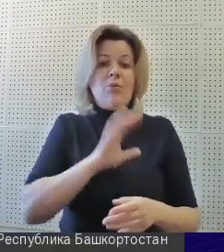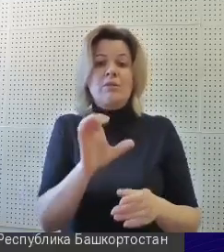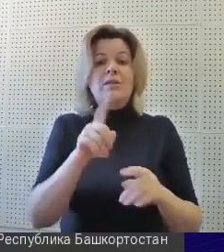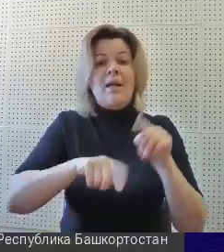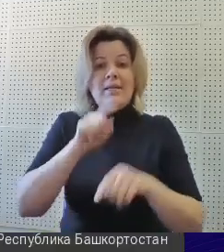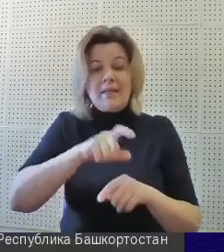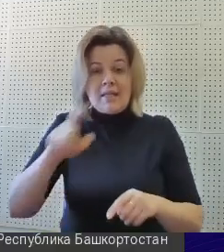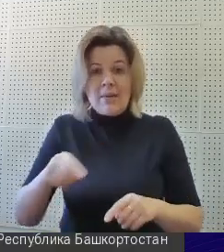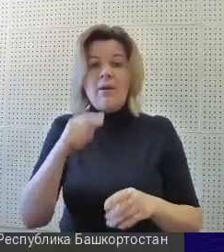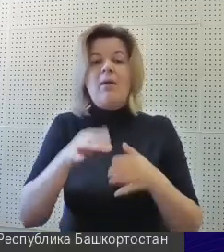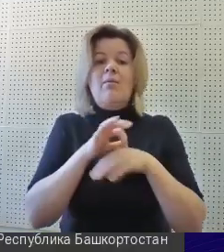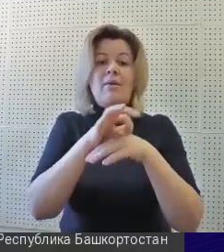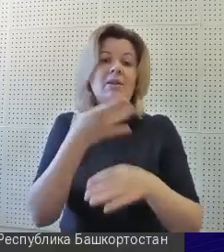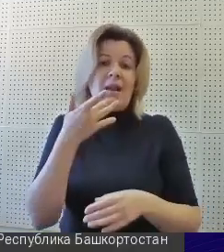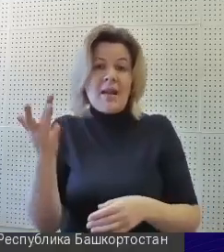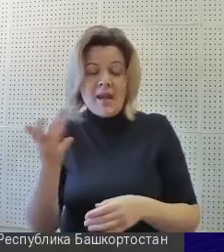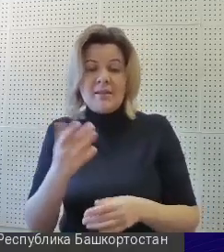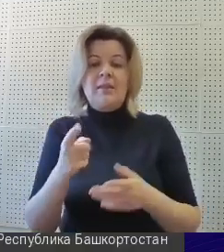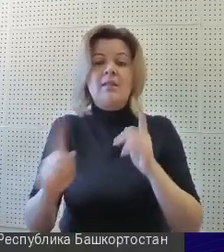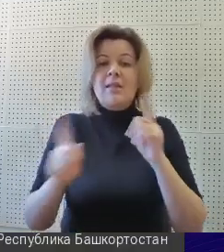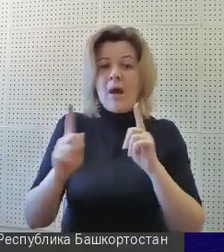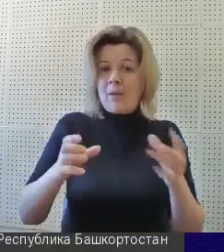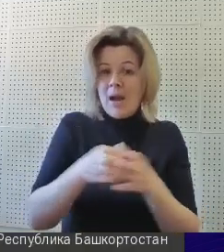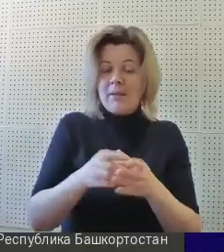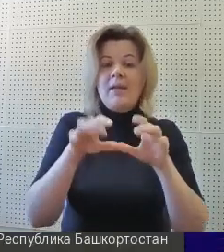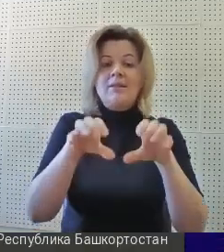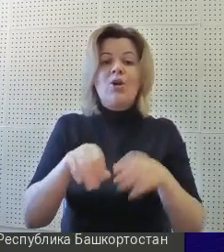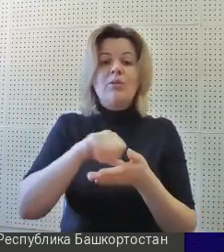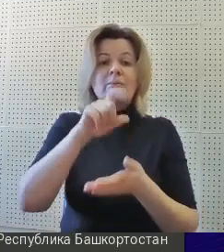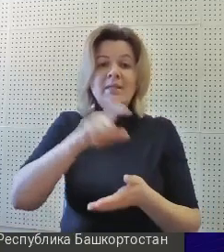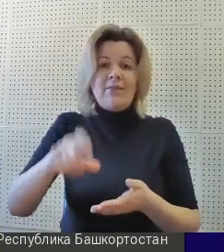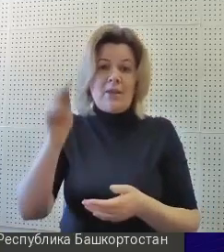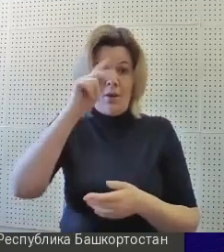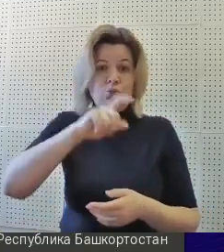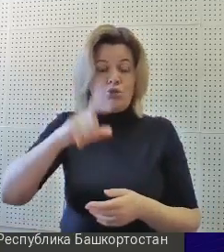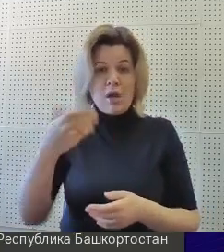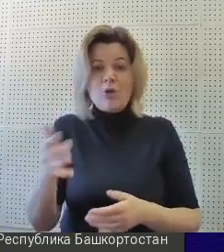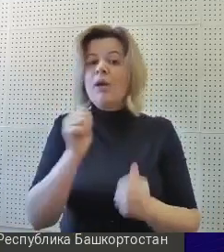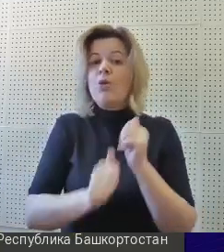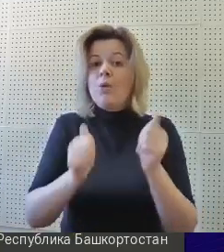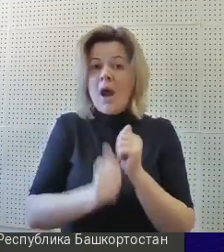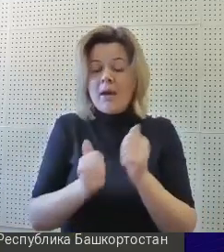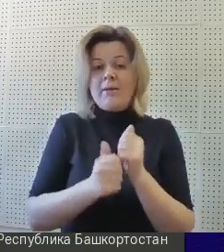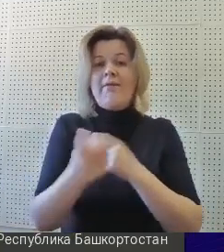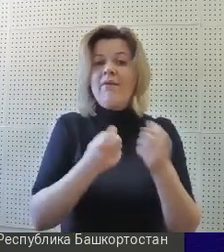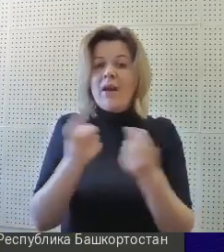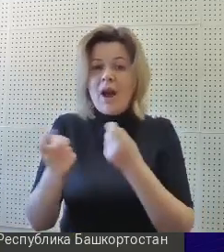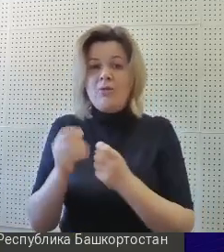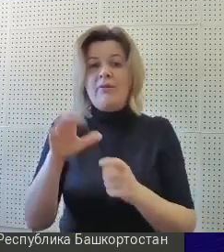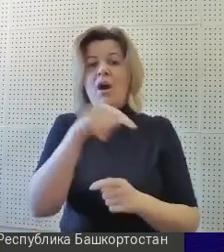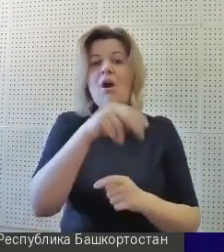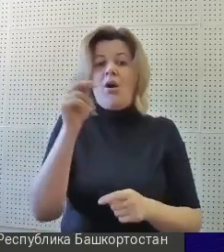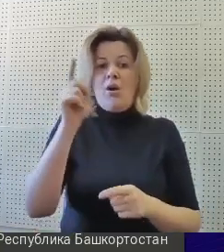вошли родительские лектории и собрания. Законные представители обучающихся регулярно вовлекаются